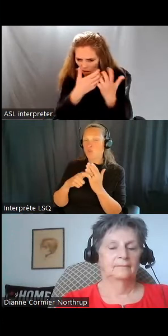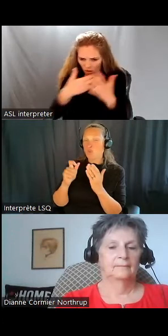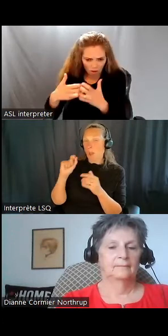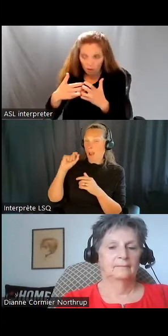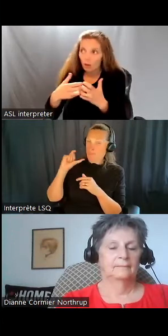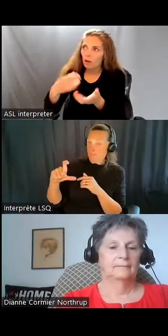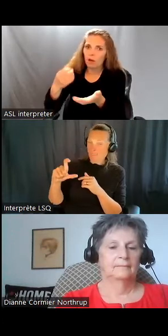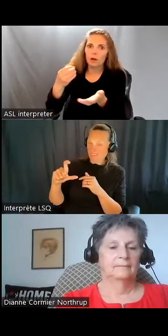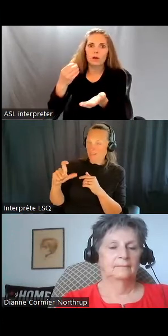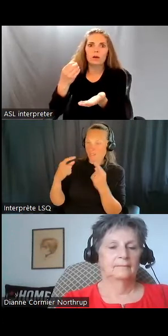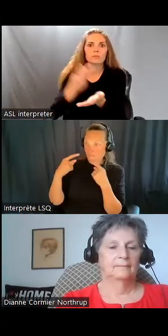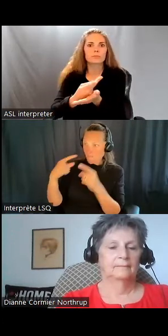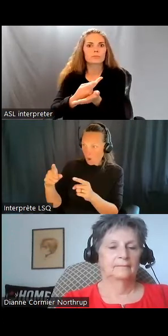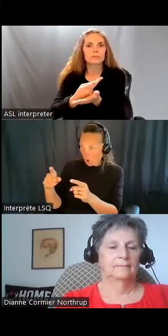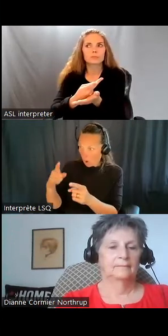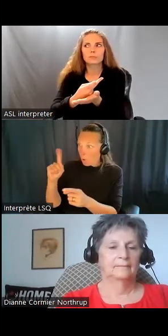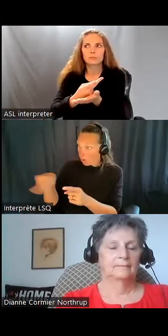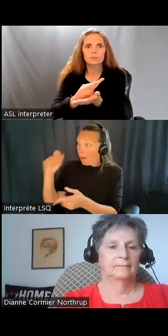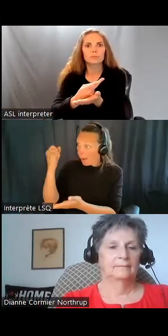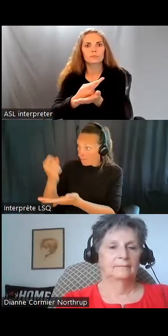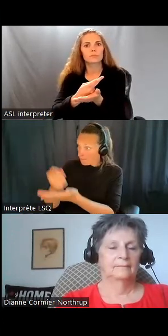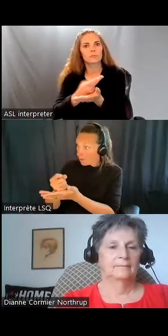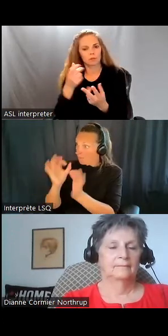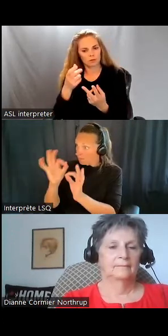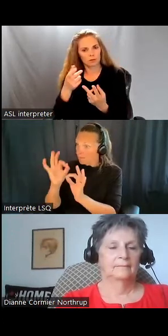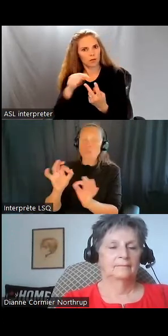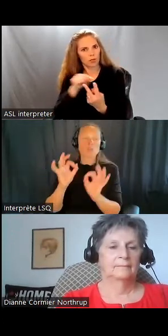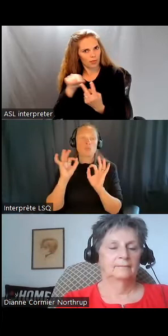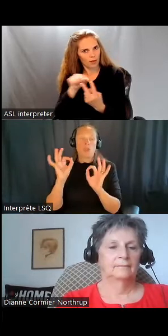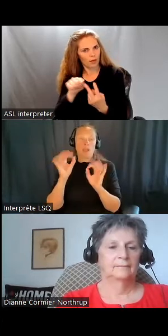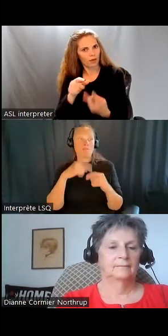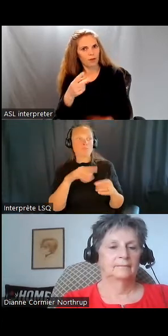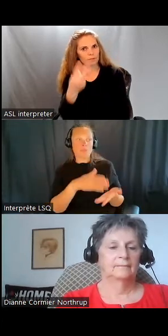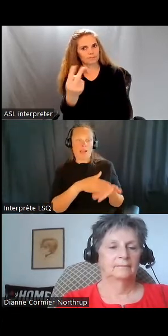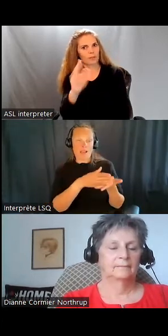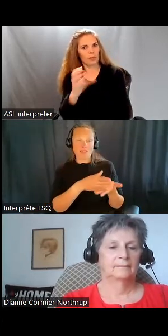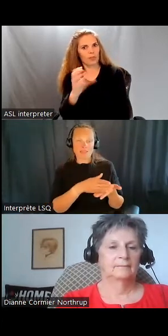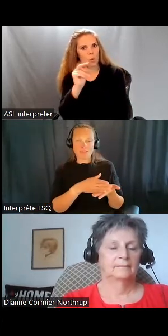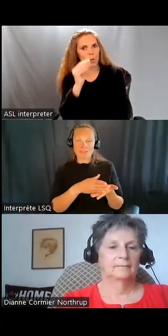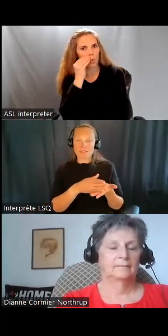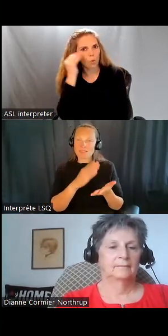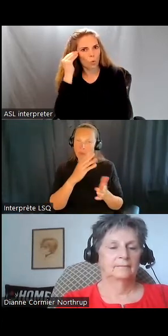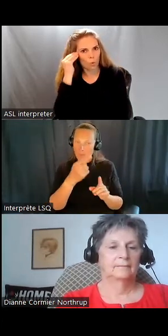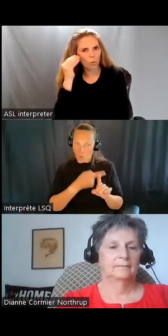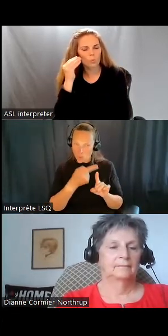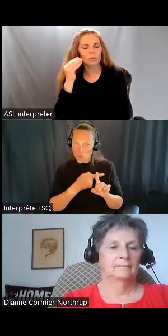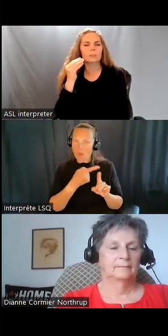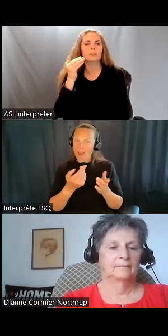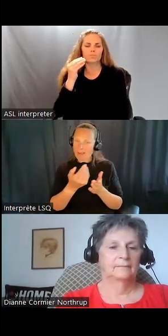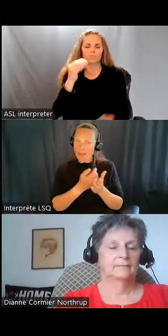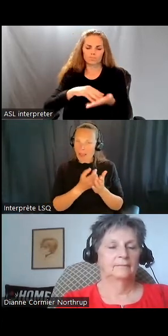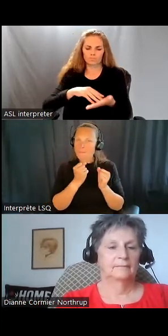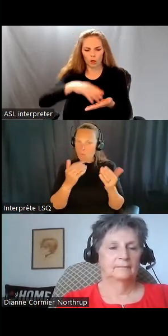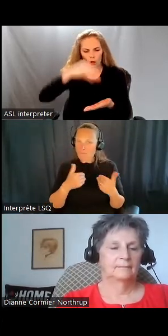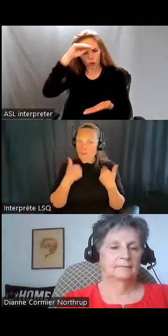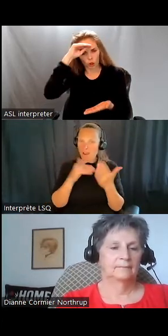Donc, ils étaient à nouveau en sécurité dans leur maison. quand il y a des obstacles devant nous, je sais que je peux aller voir Inclusion Canada.